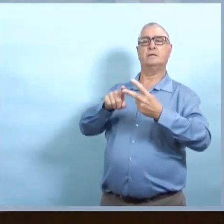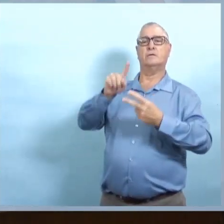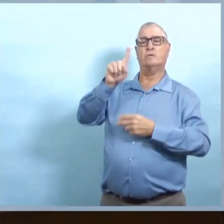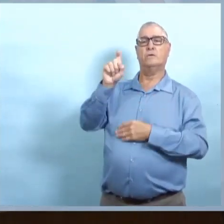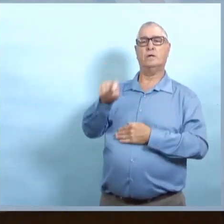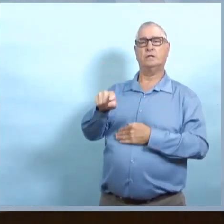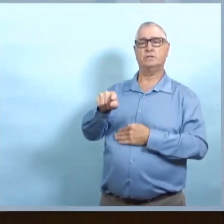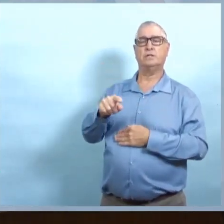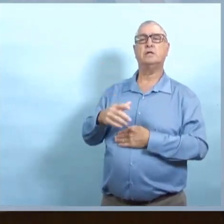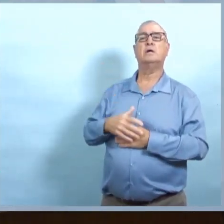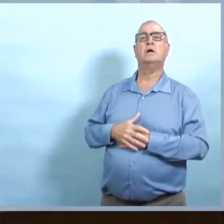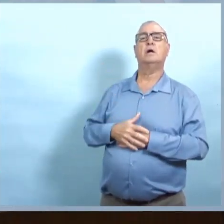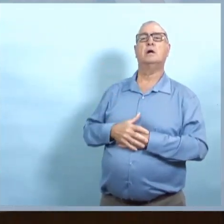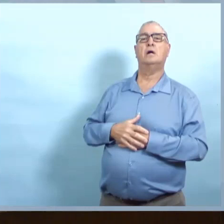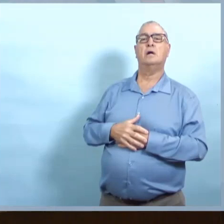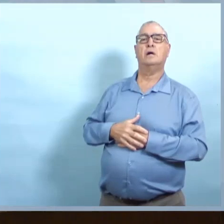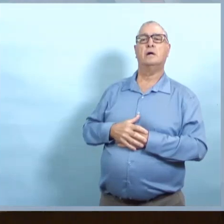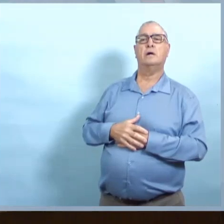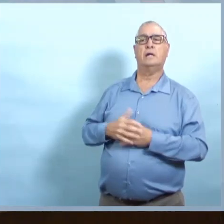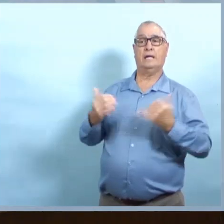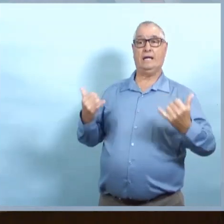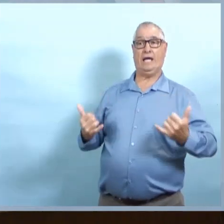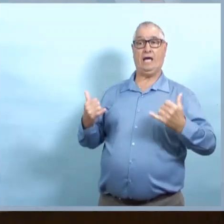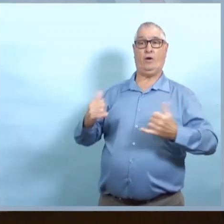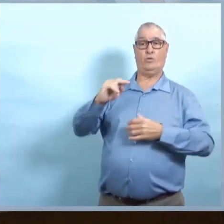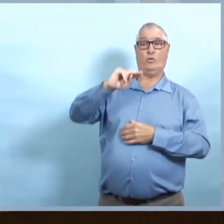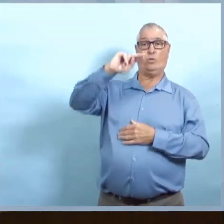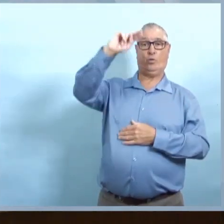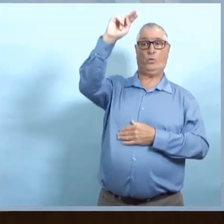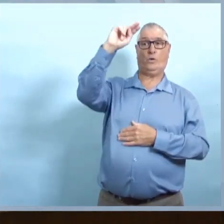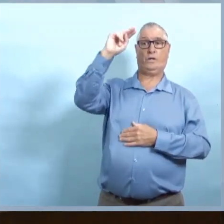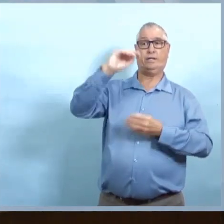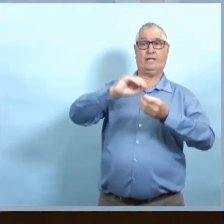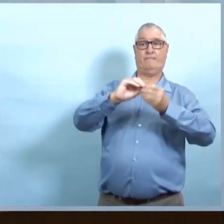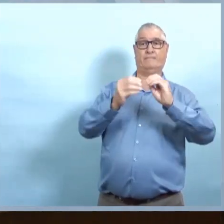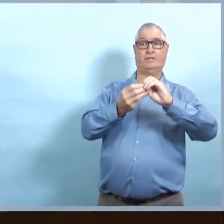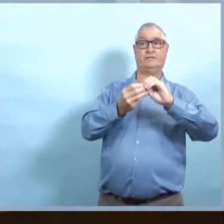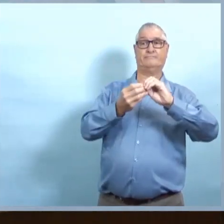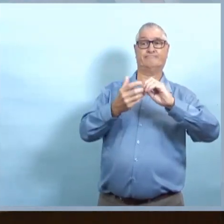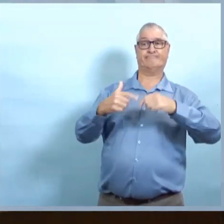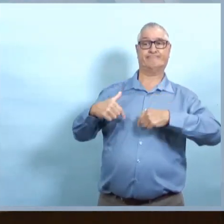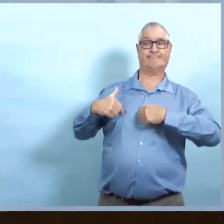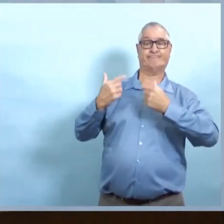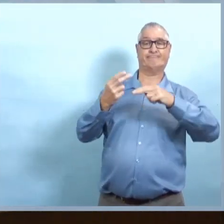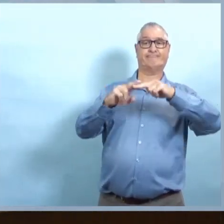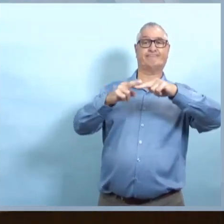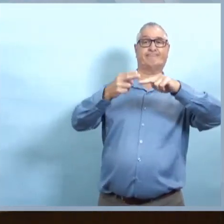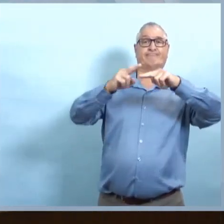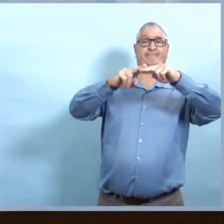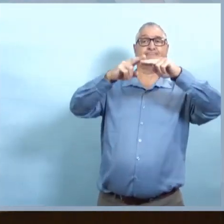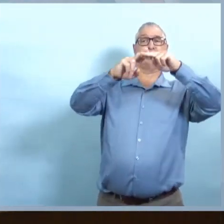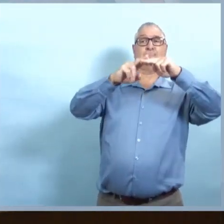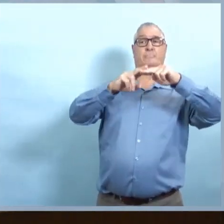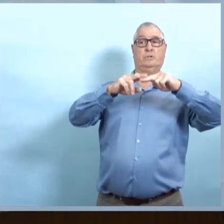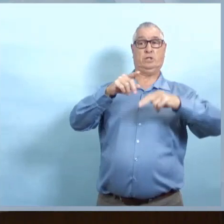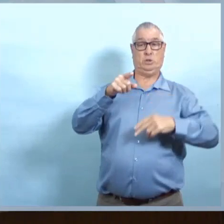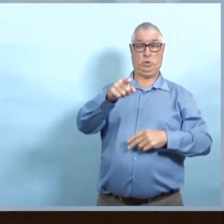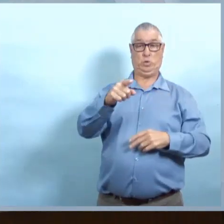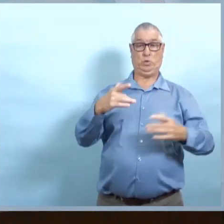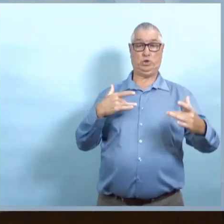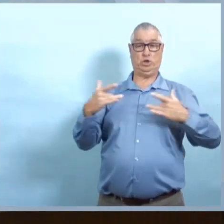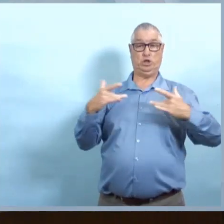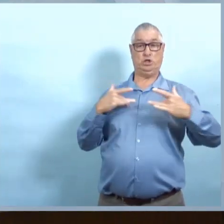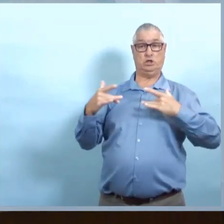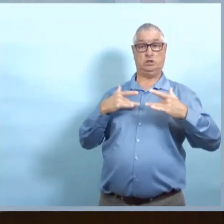renseignements pour l'instant. Je n'ai pas l'emplacement de toutes les personnes hospitalisées. Merci. Et